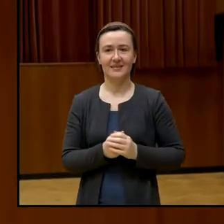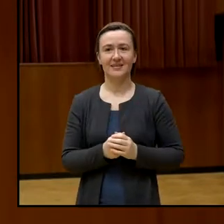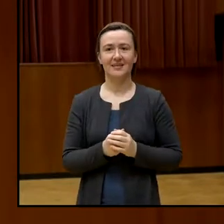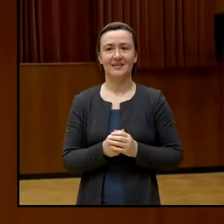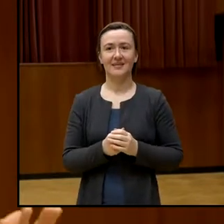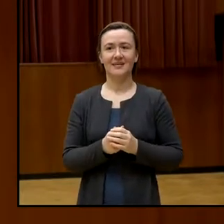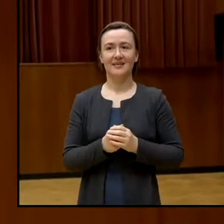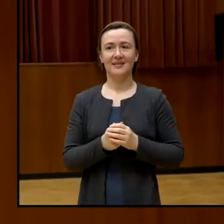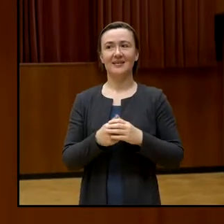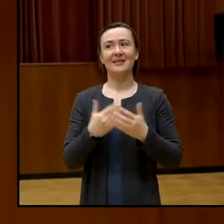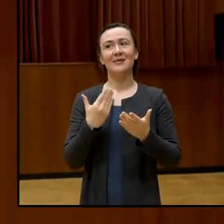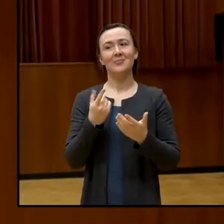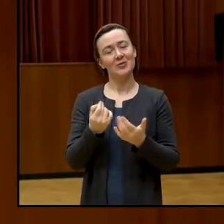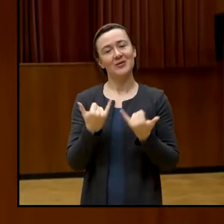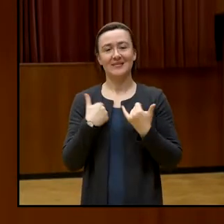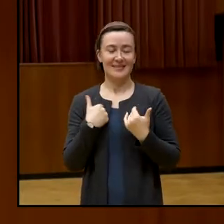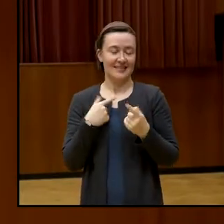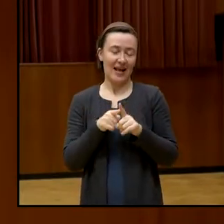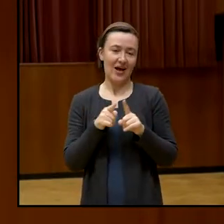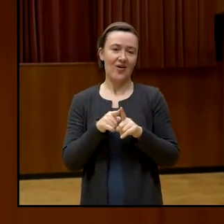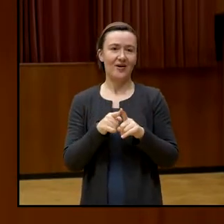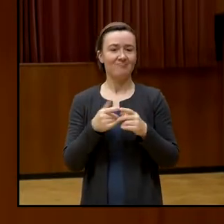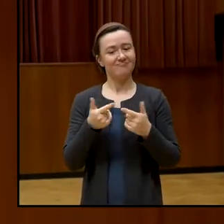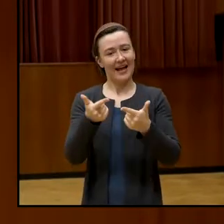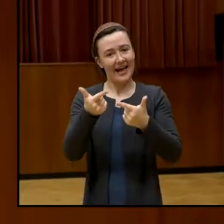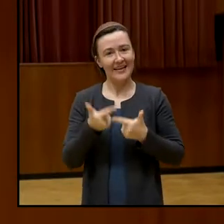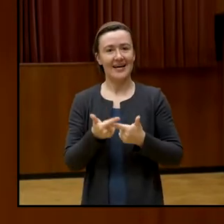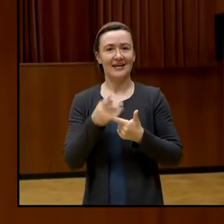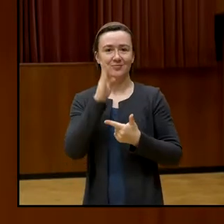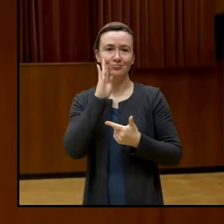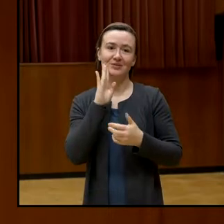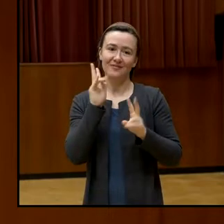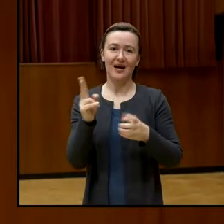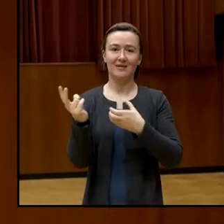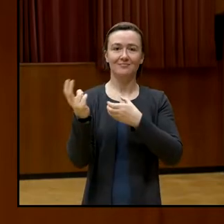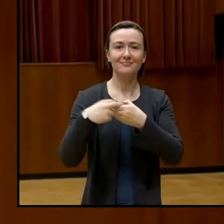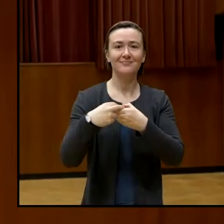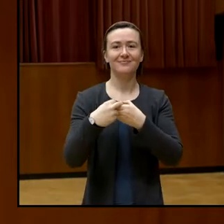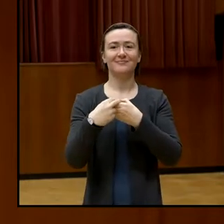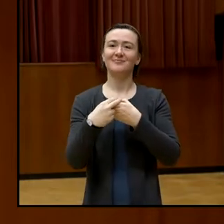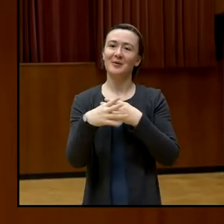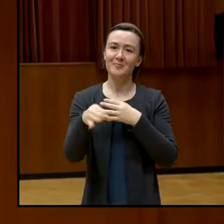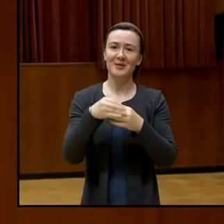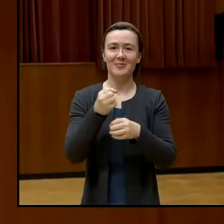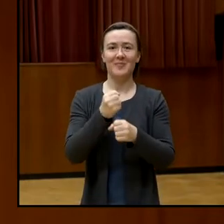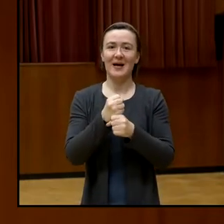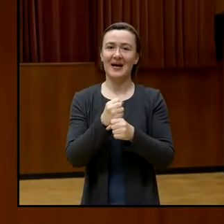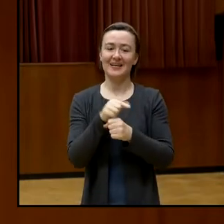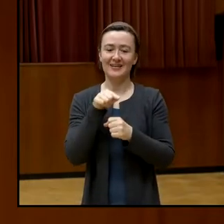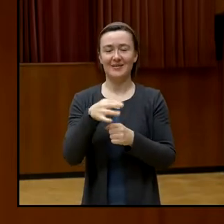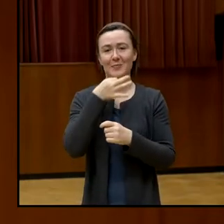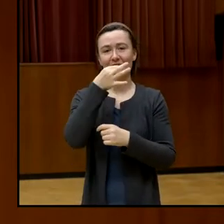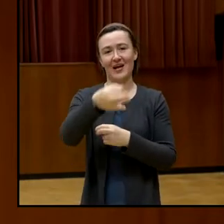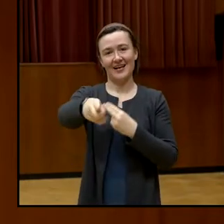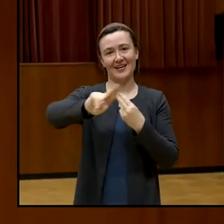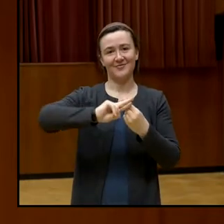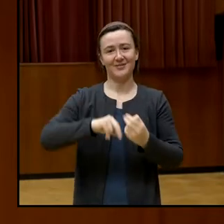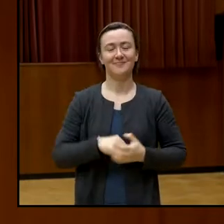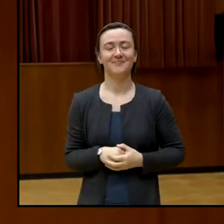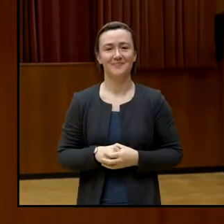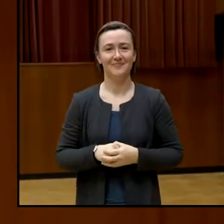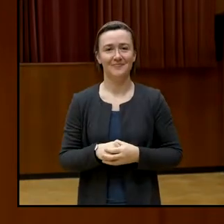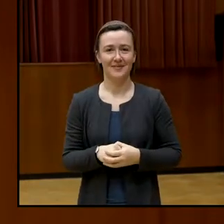dann darf auch Sie, ich Sie einladen, partizipativ daran teilzunehmen und auf die Frage zu antworten.